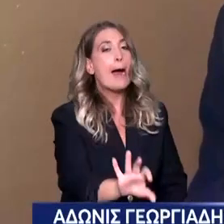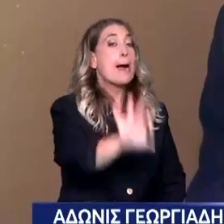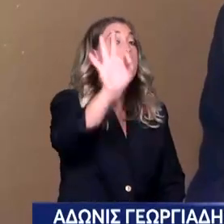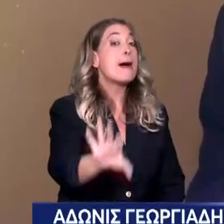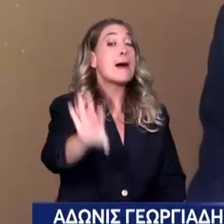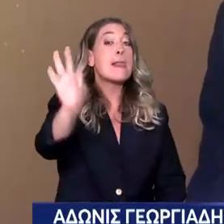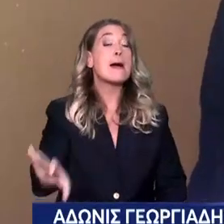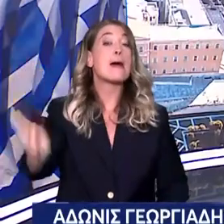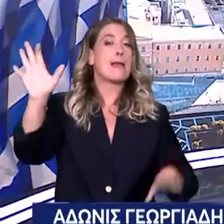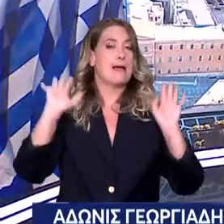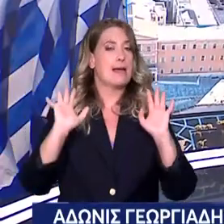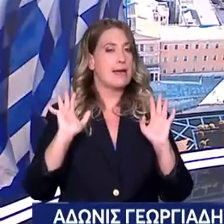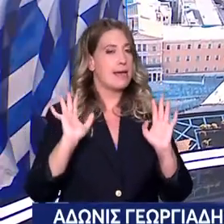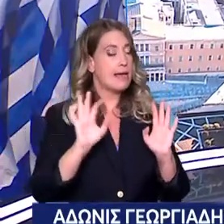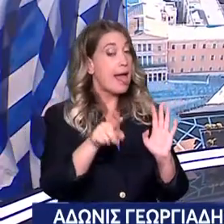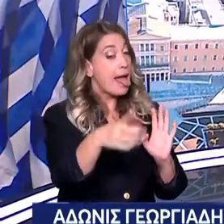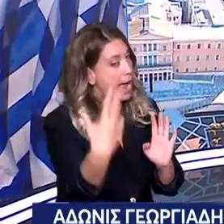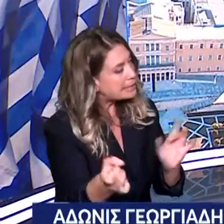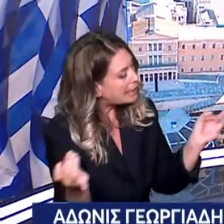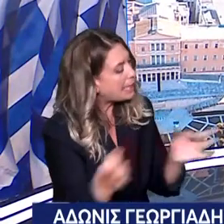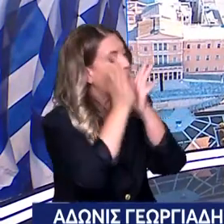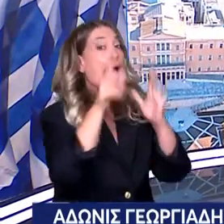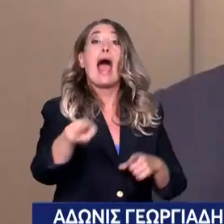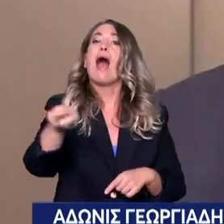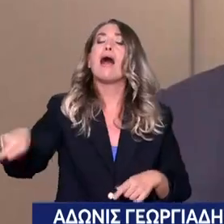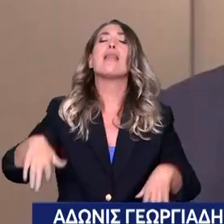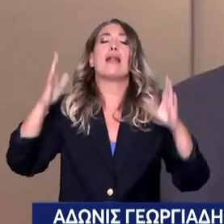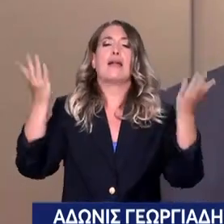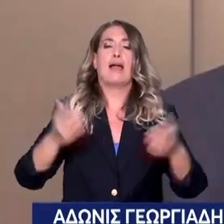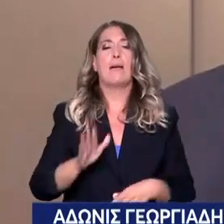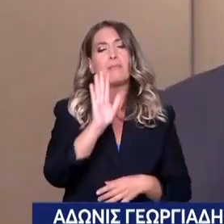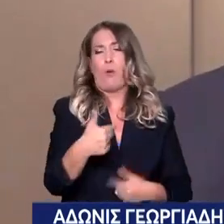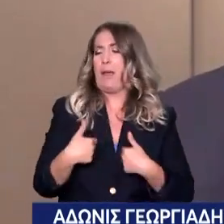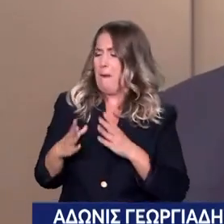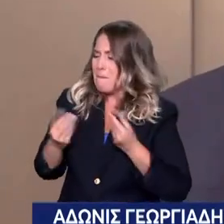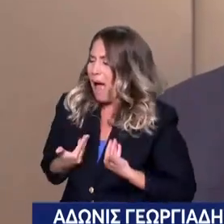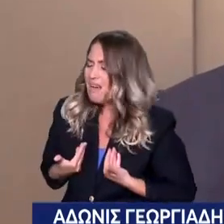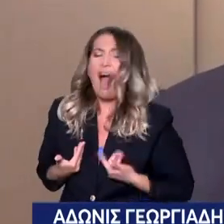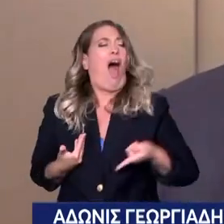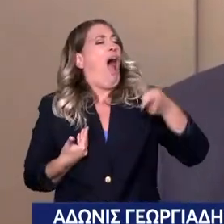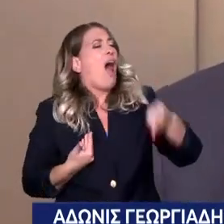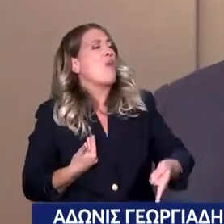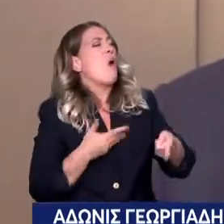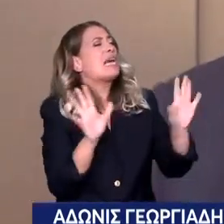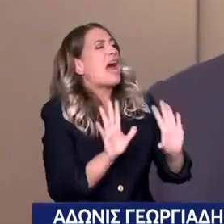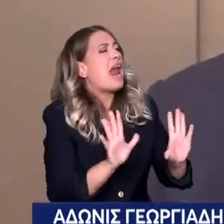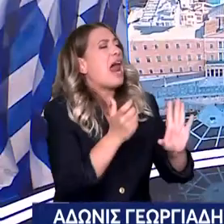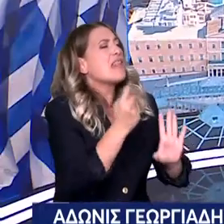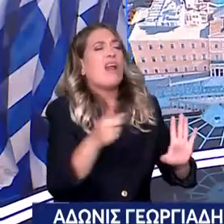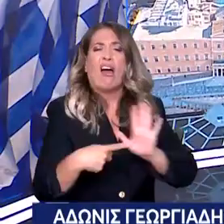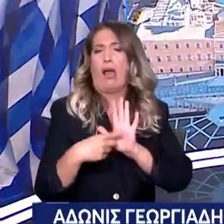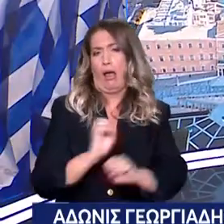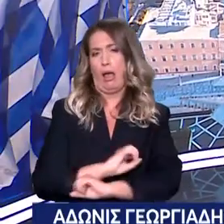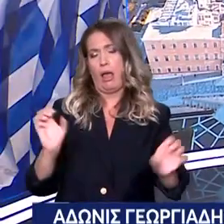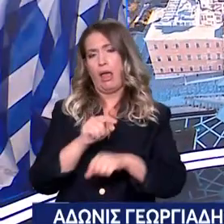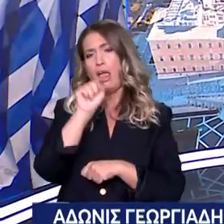υπάρχει αλλά οι εικόνες, οι άλλες, αυτές που παρουσιάζουν και το Μέγκα και άλλα κανάλια, είναι και αυτές πραγματικές. Ένα λεπτό. Θα σας βάλω